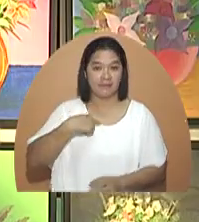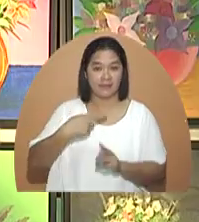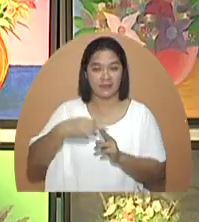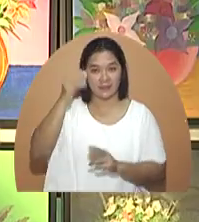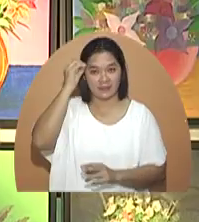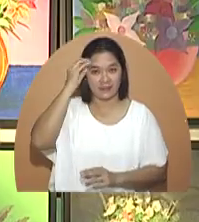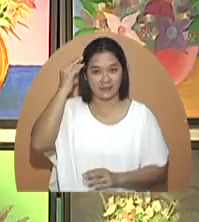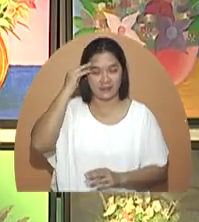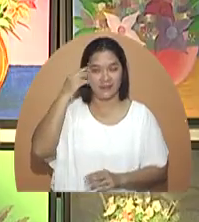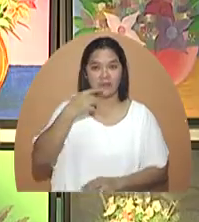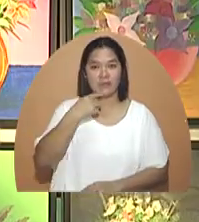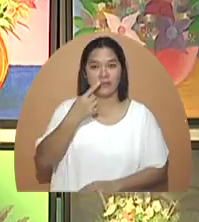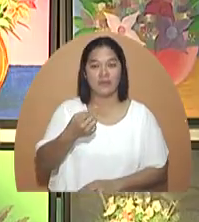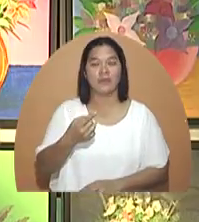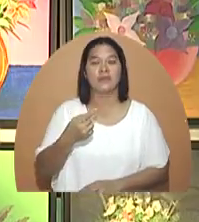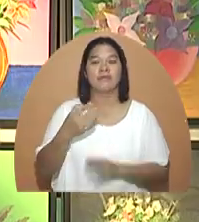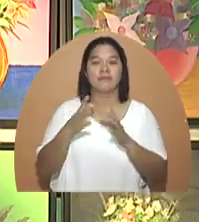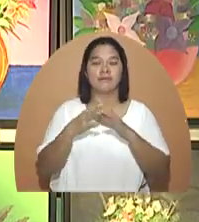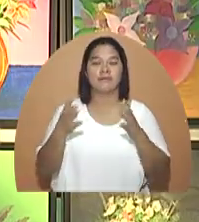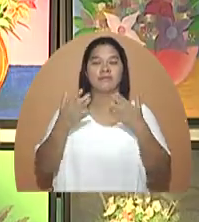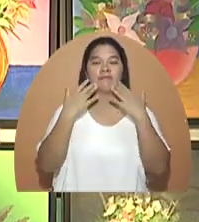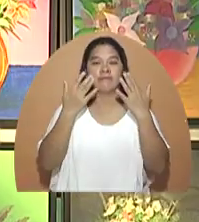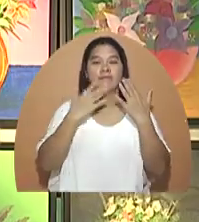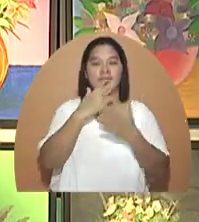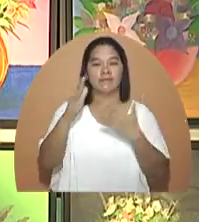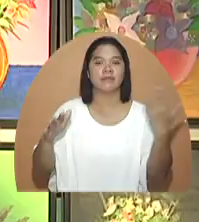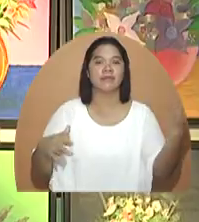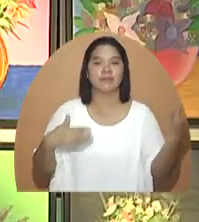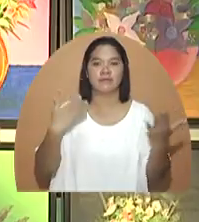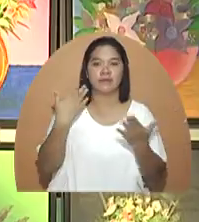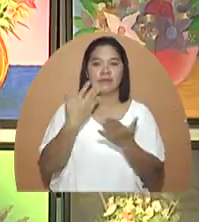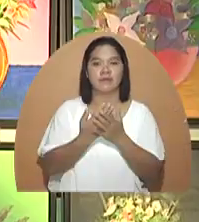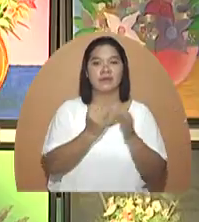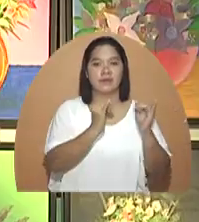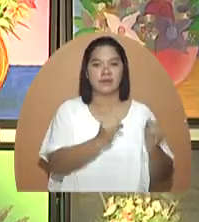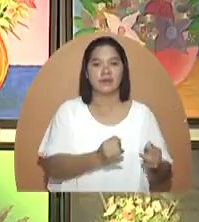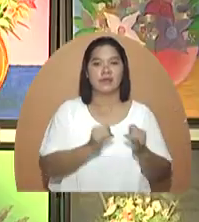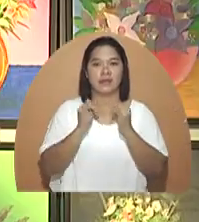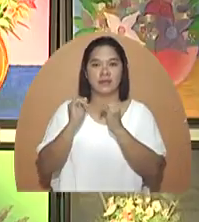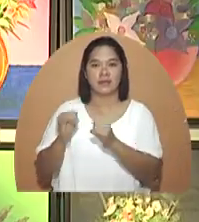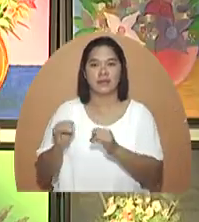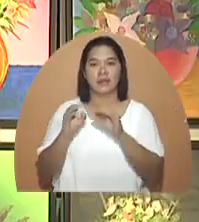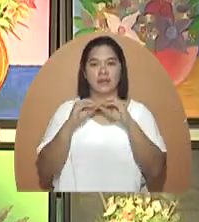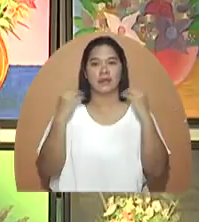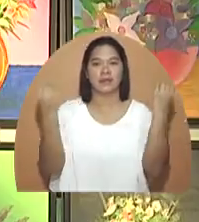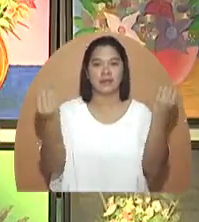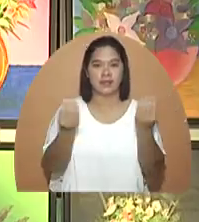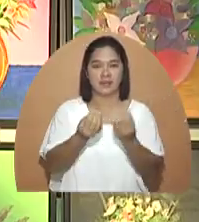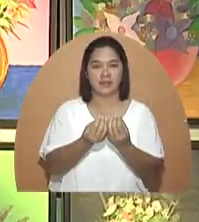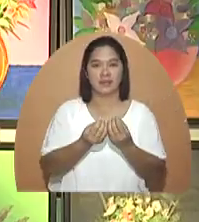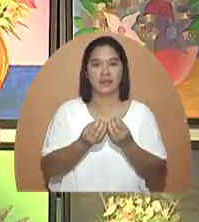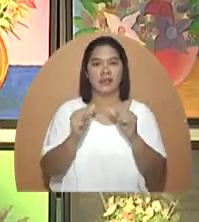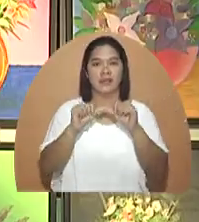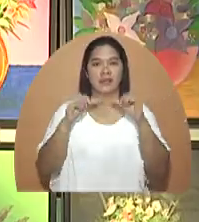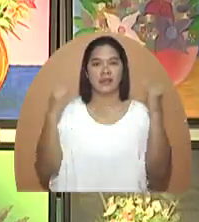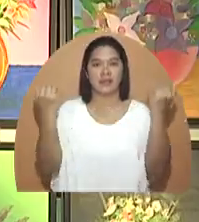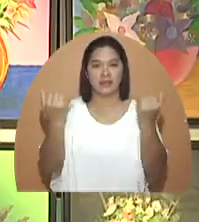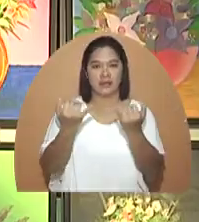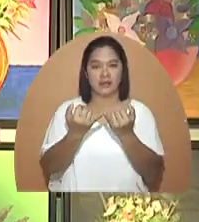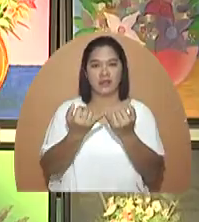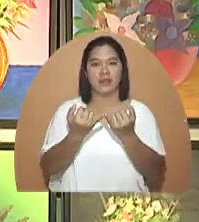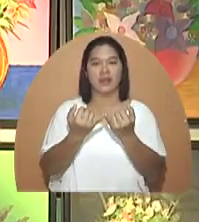Ito po si Orly Mercado nagsasabi, salamat sa lahat ng mga individual, organisasyon at